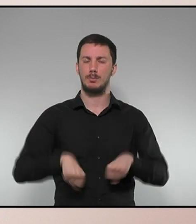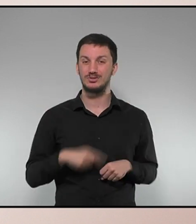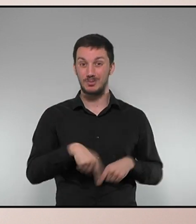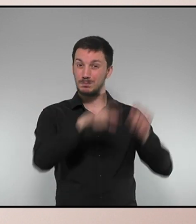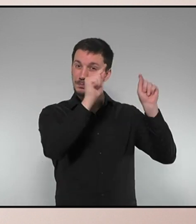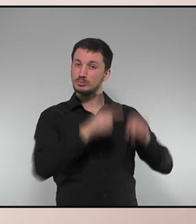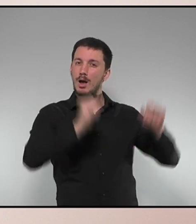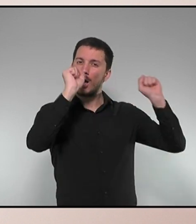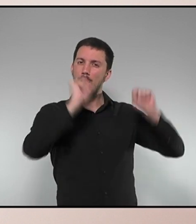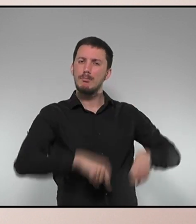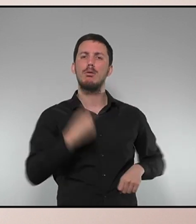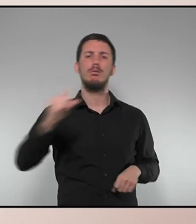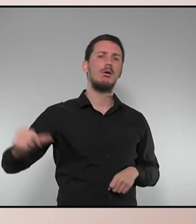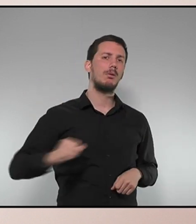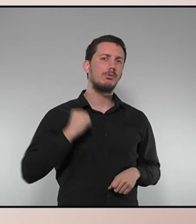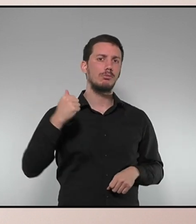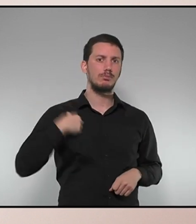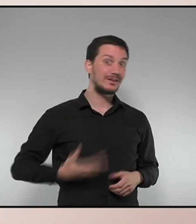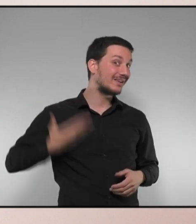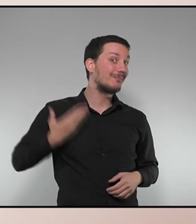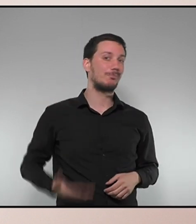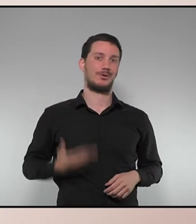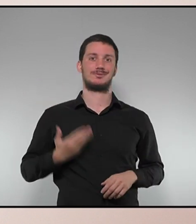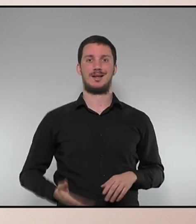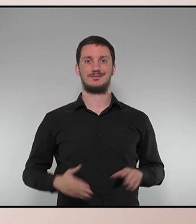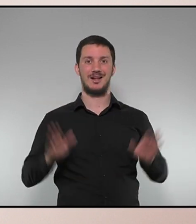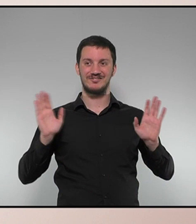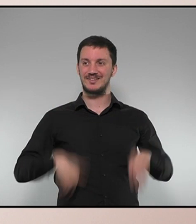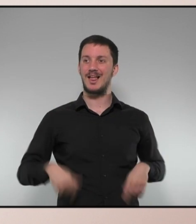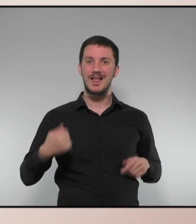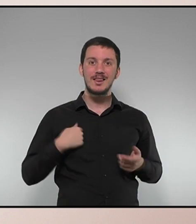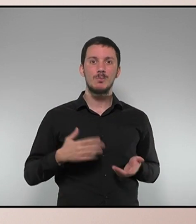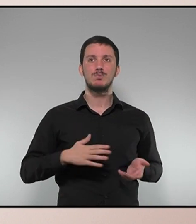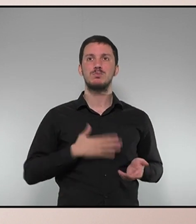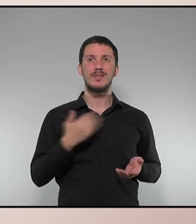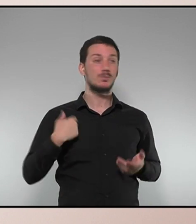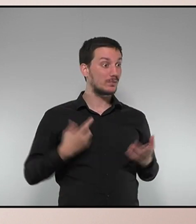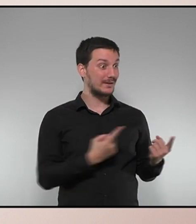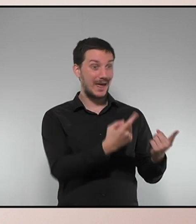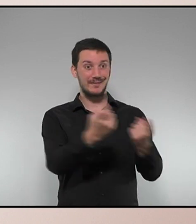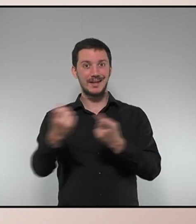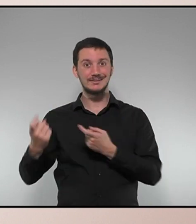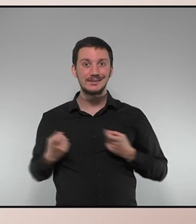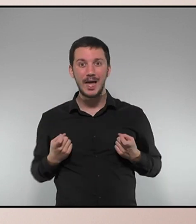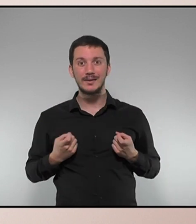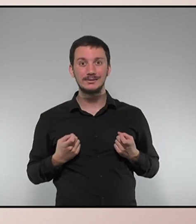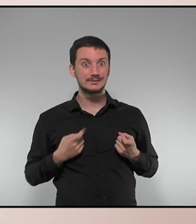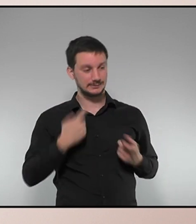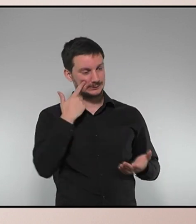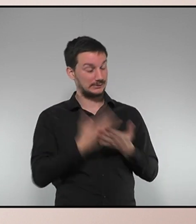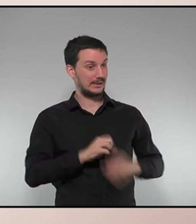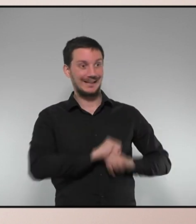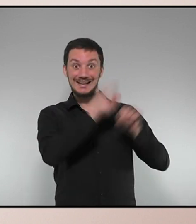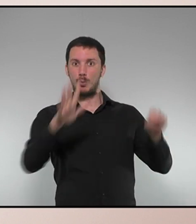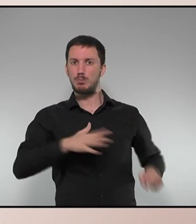pressupostos que són una oportunitat extraordinària per donar resposta a necessitats molt evidents